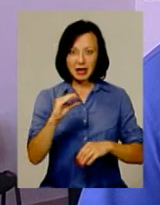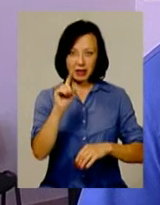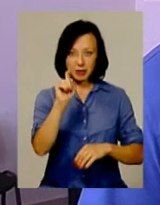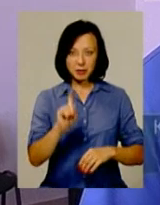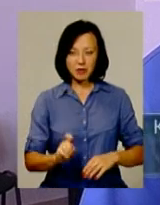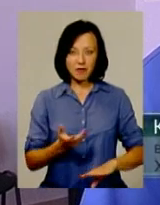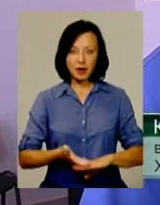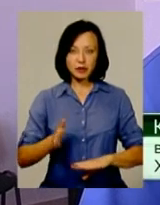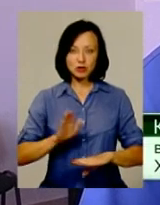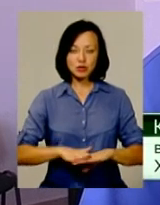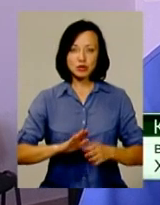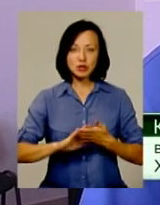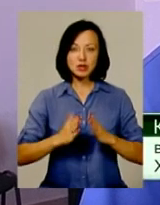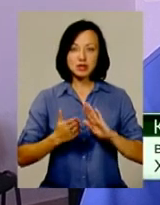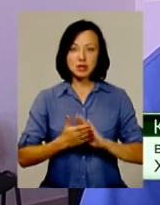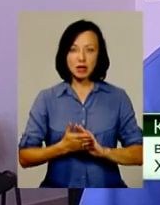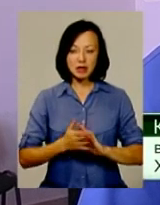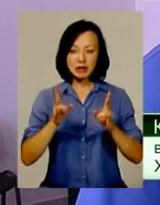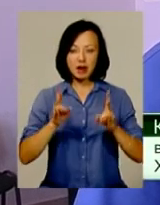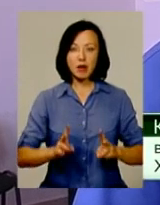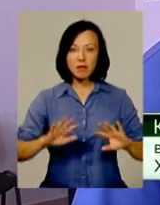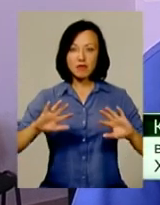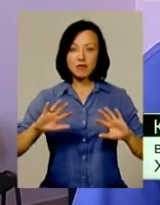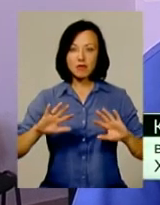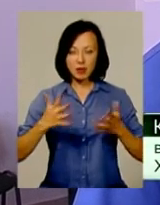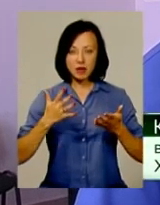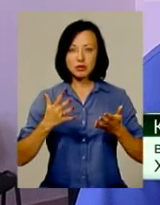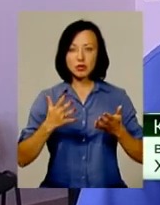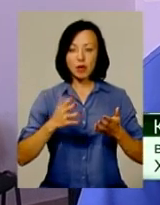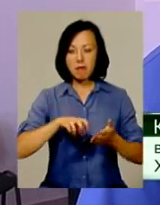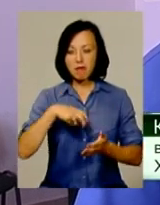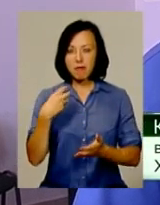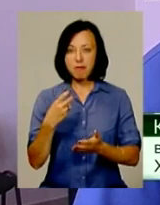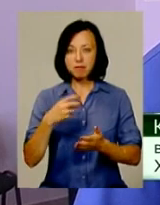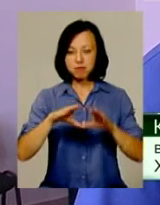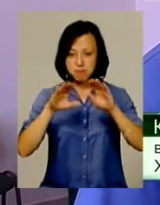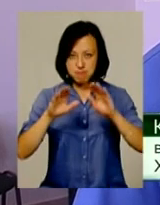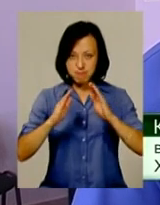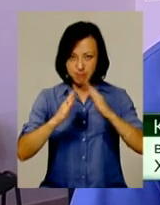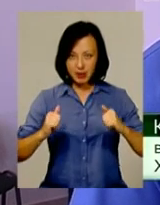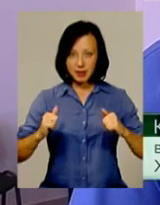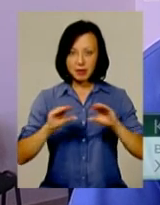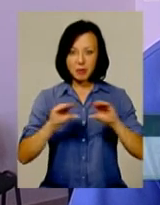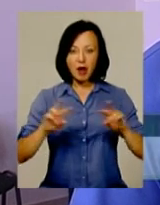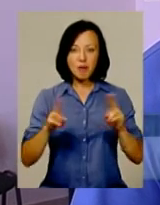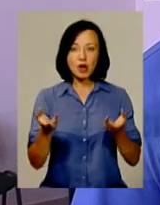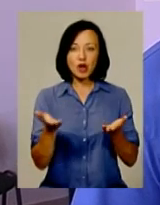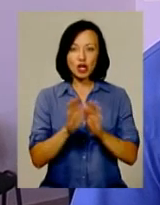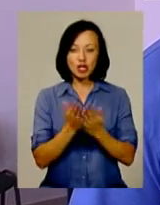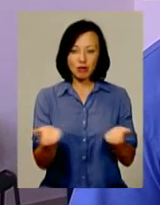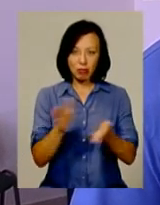з хребтово-спінальною травмою, внаслідок падіння бітонних плит. Фактично складений пополам, як книжка.